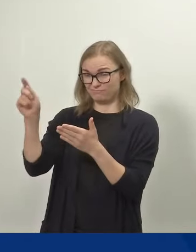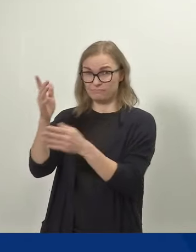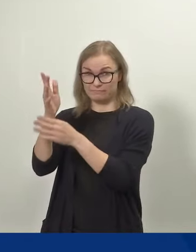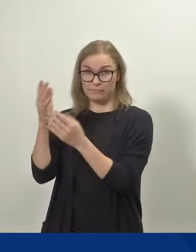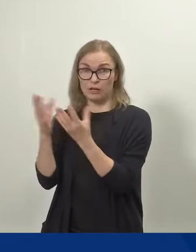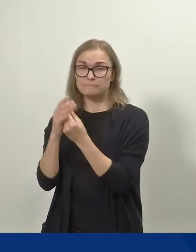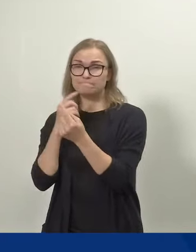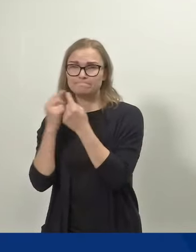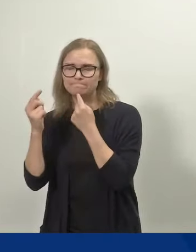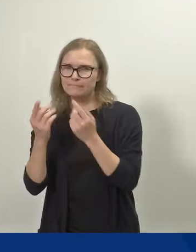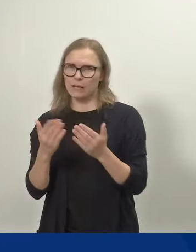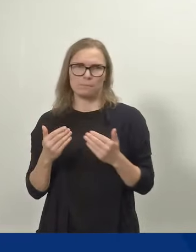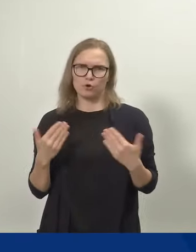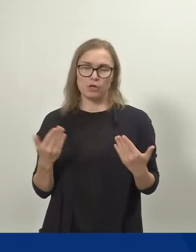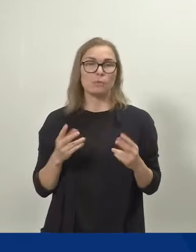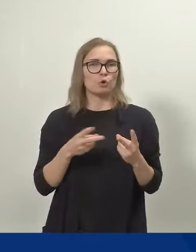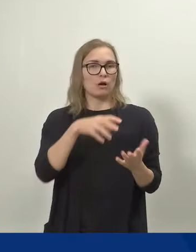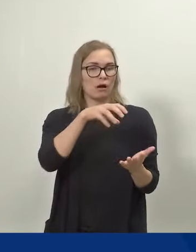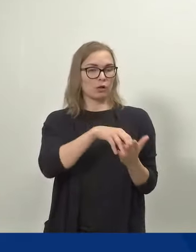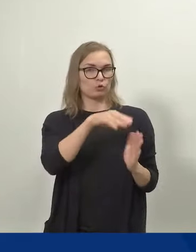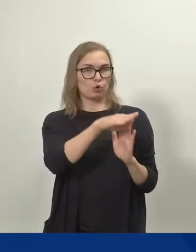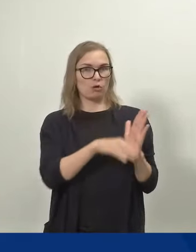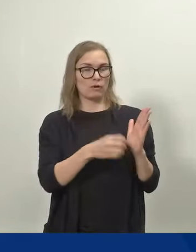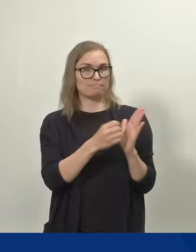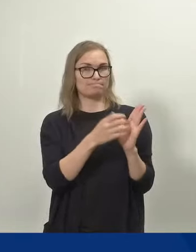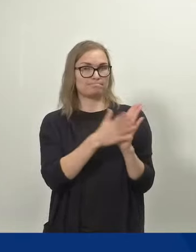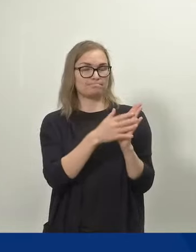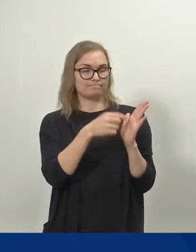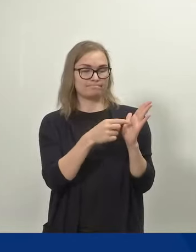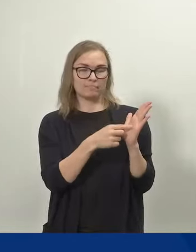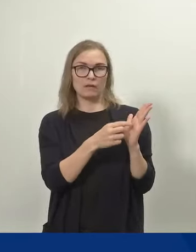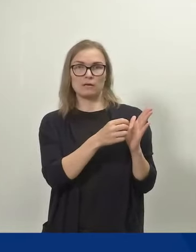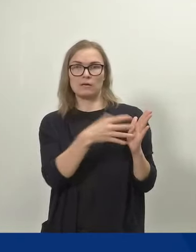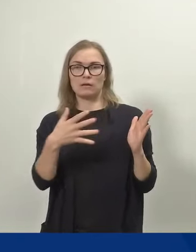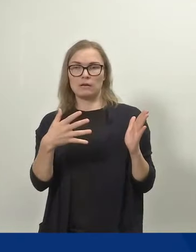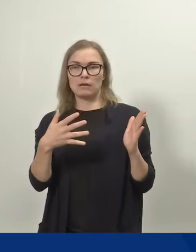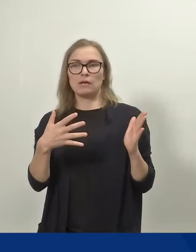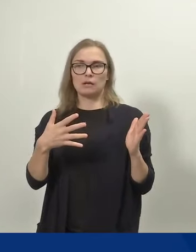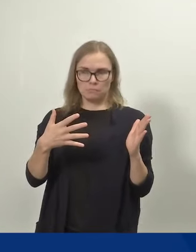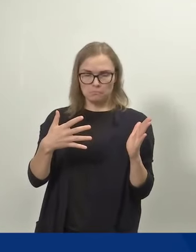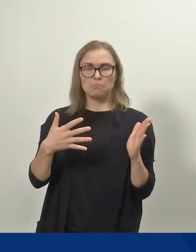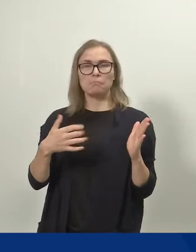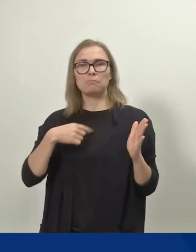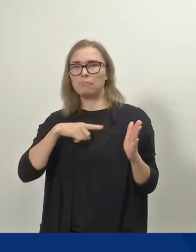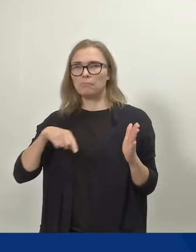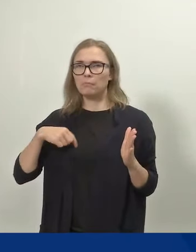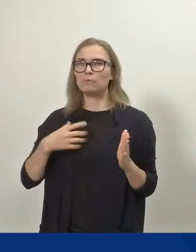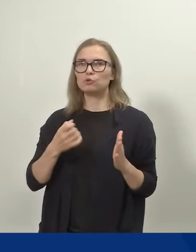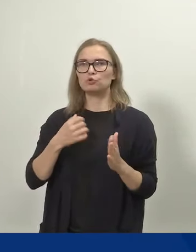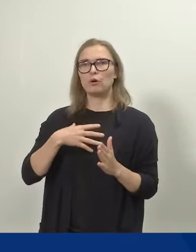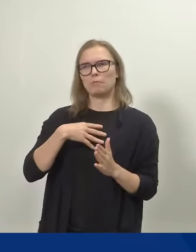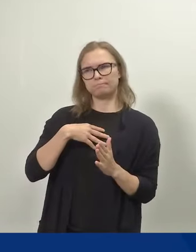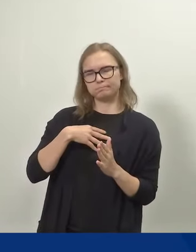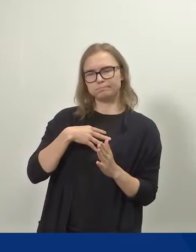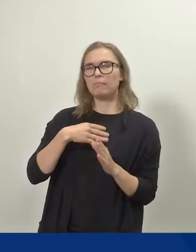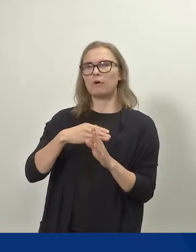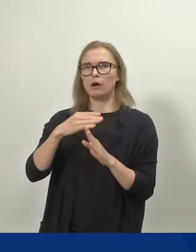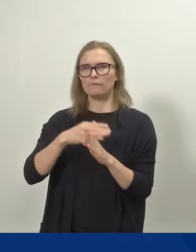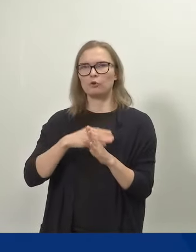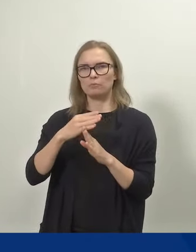Hallitusohjelmakirjaus tiesi meille jo sellaista toimintakenttää, jossa voitiin arvioida, että keskustelut